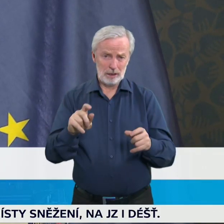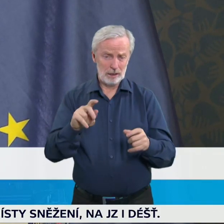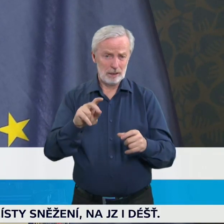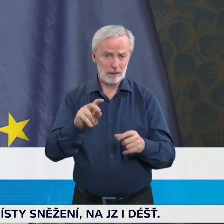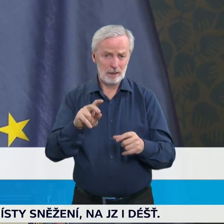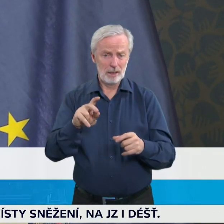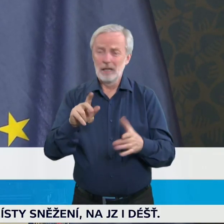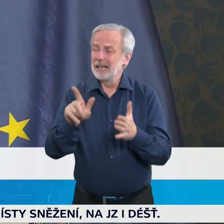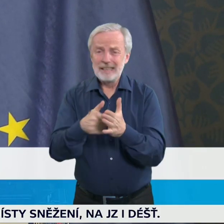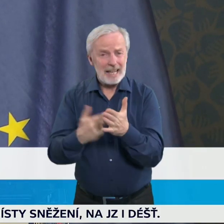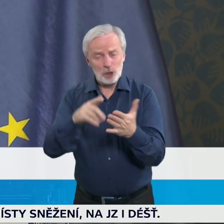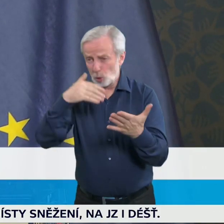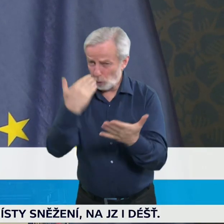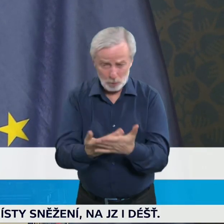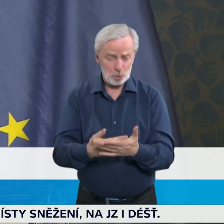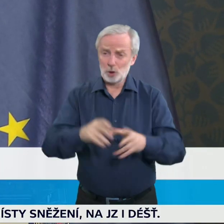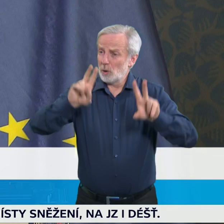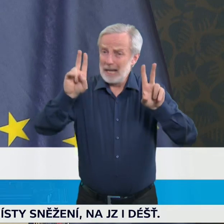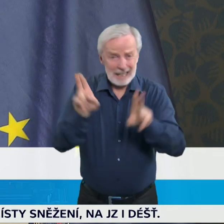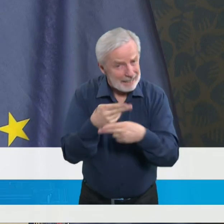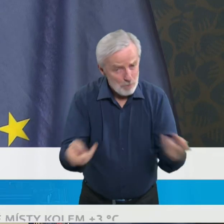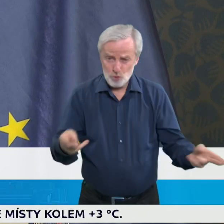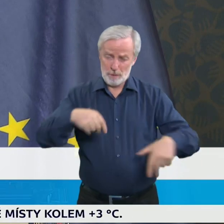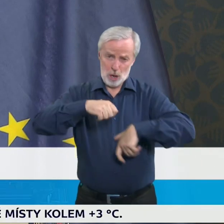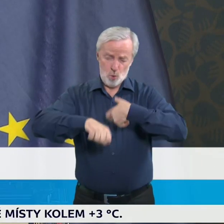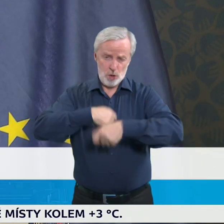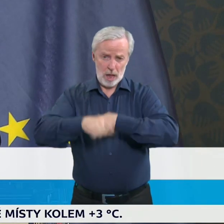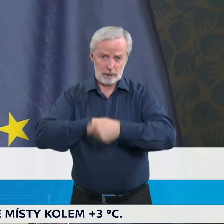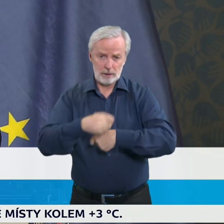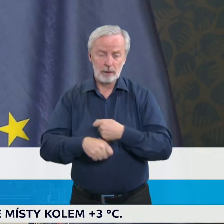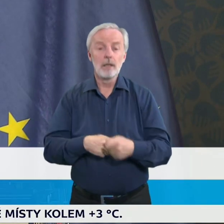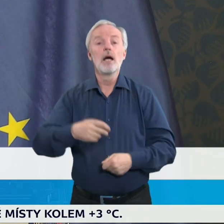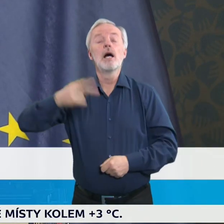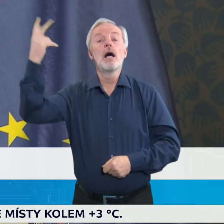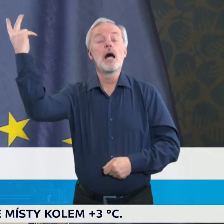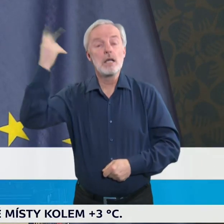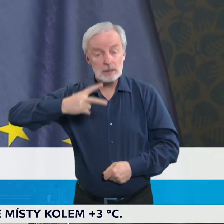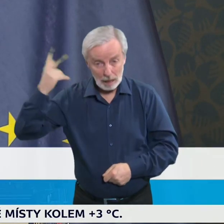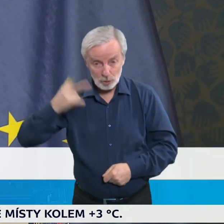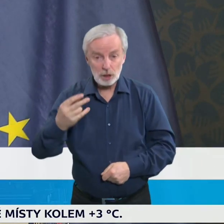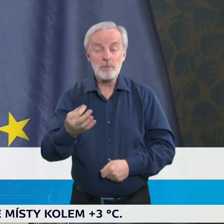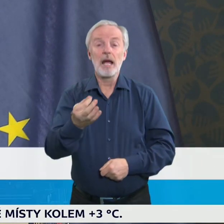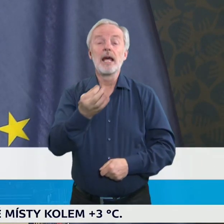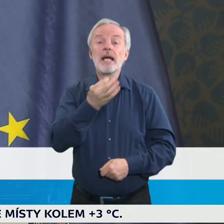doporučeno, není to možné. A jistě, že ve chvíli, kdybychom byli v oblasti